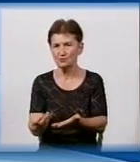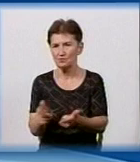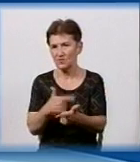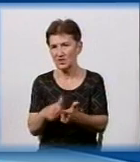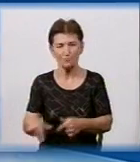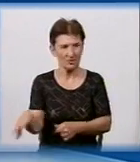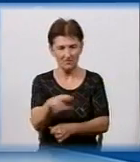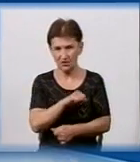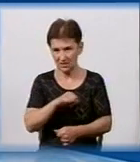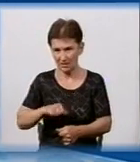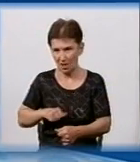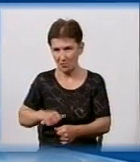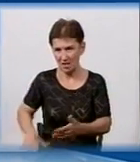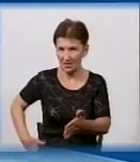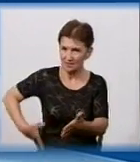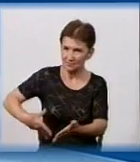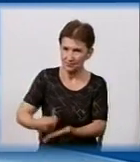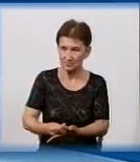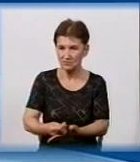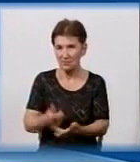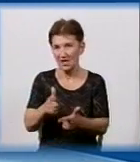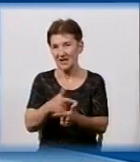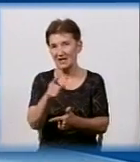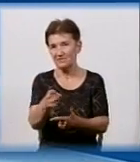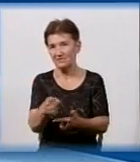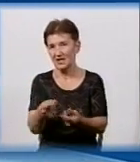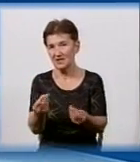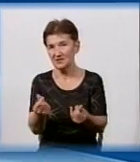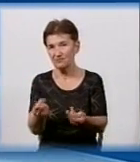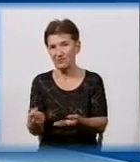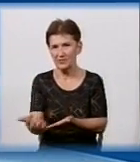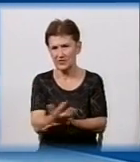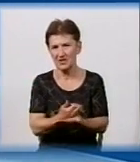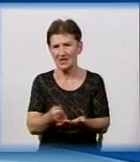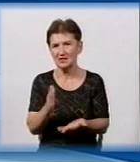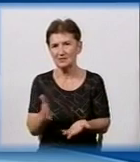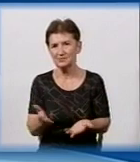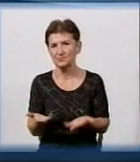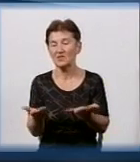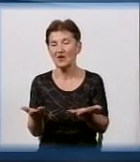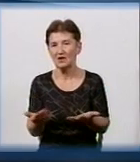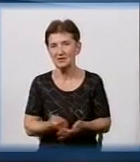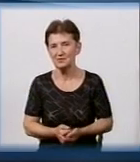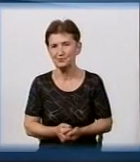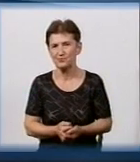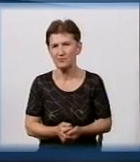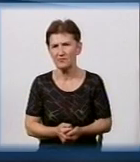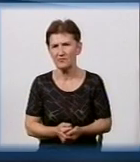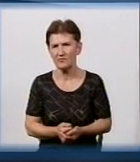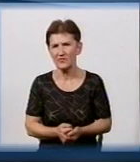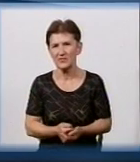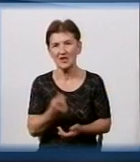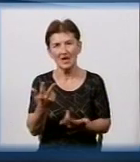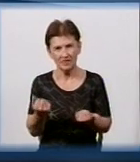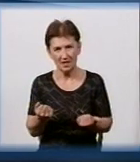добровольці, чи ви залучалися людей, які просто проходили повз вас і сказали, так, ми теж будемо брати участь у цьому? Ні, прийшлося постаратися,